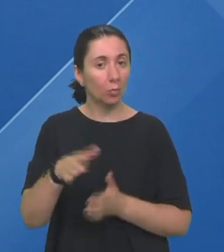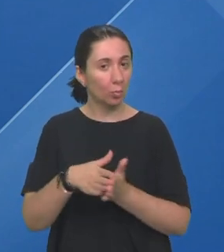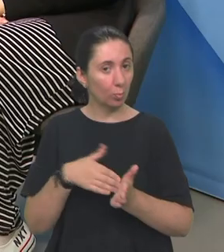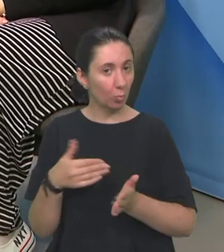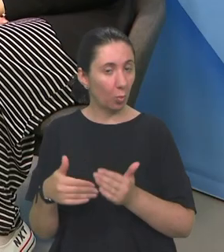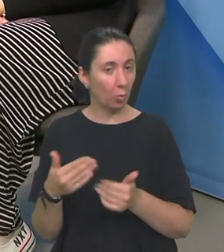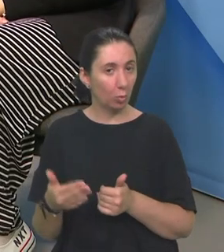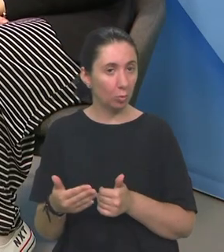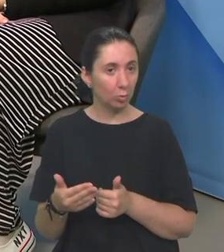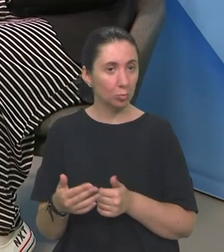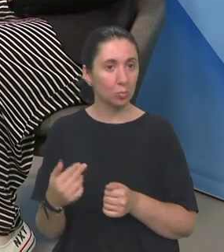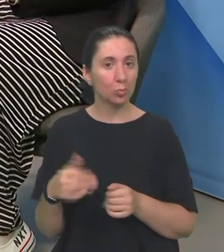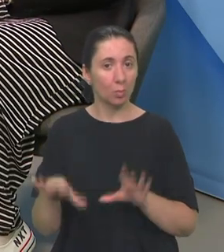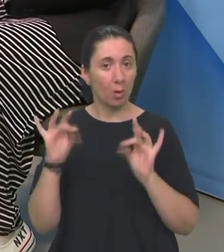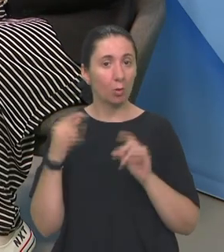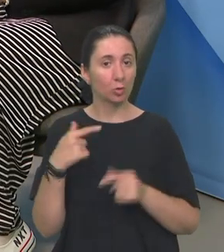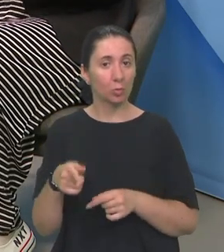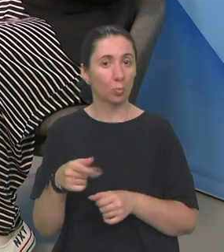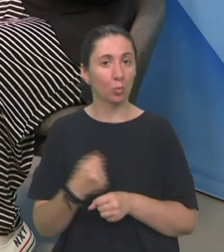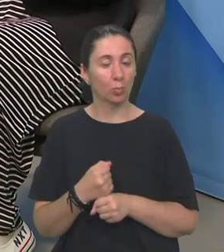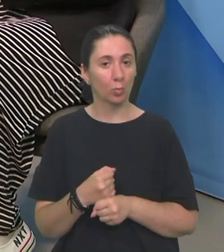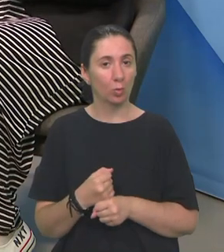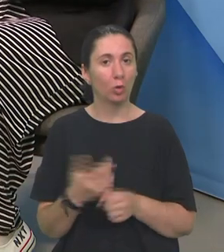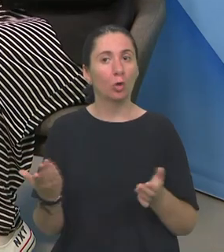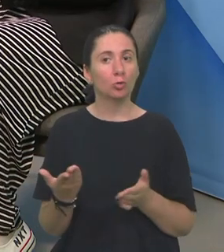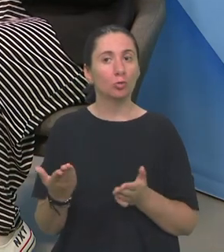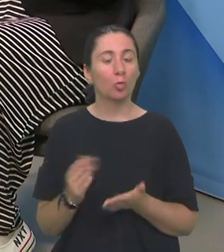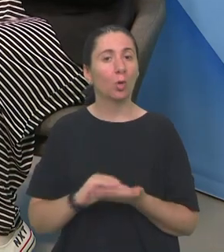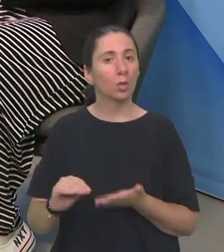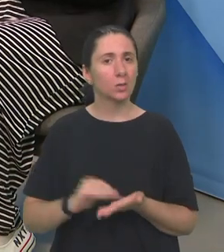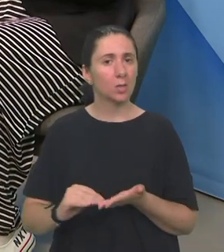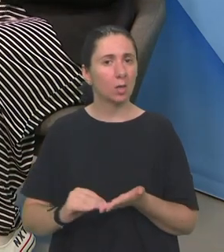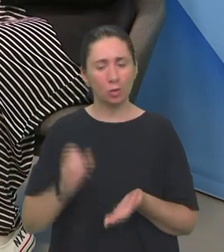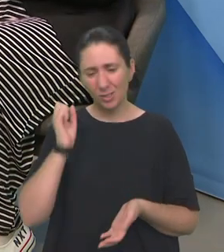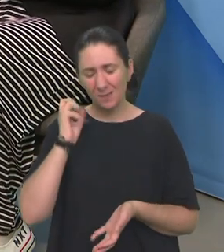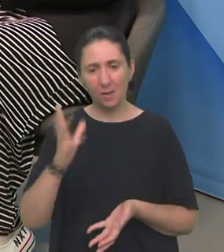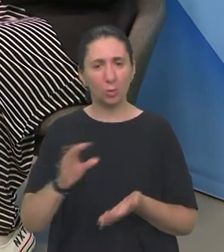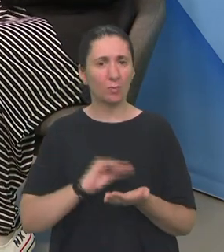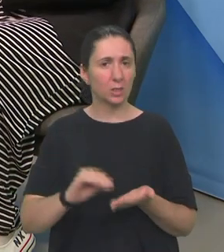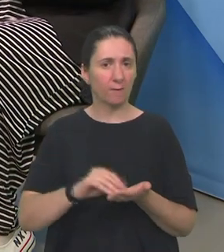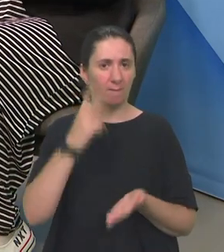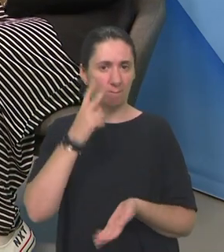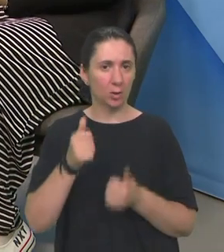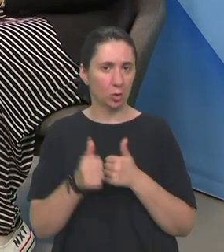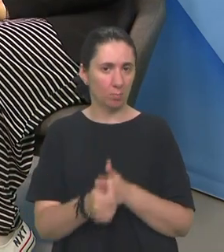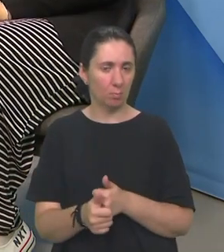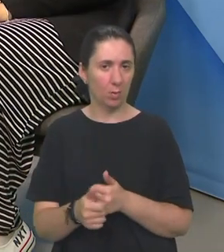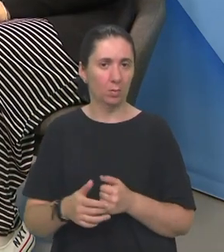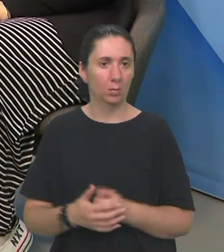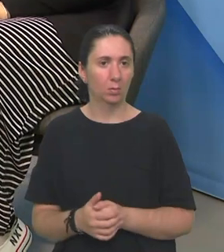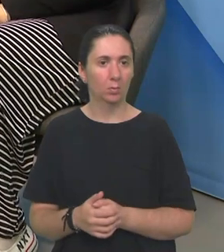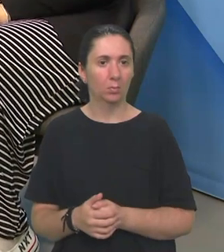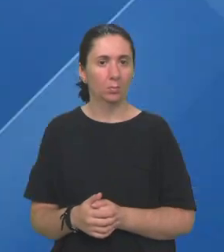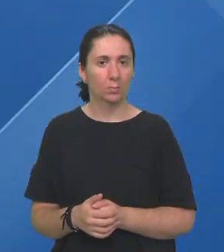krenulo, baš sam se našla u tom poslu Što je zapravo svakodnevna zadača vidjet ćeg pratitelja konkretno?